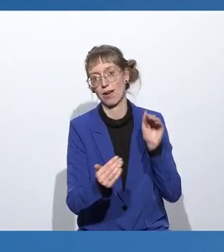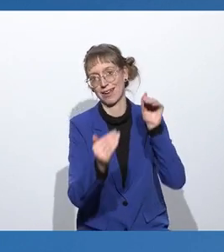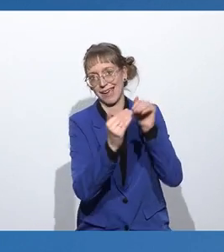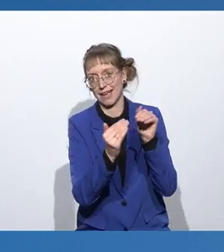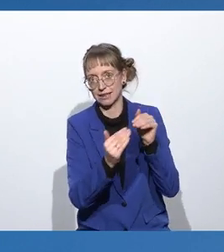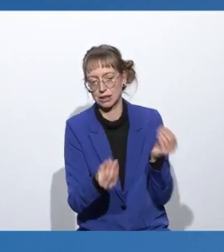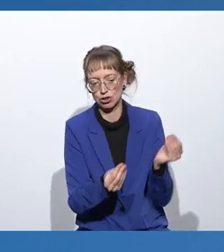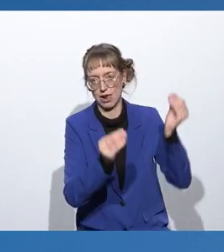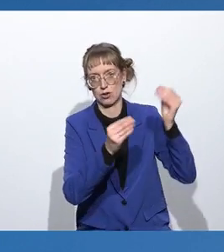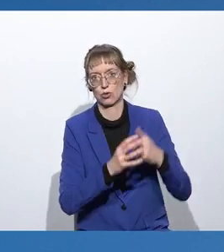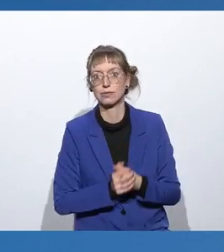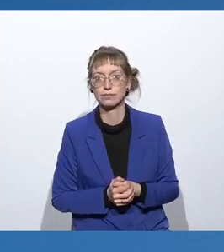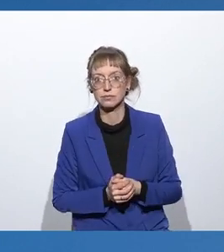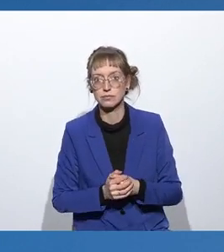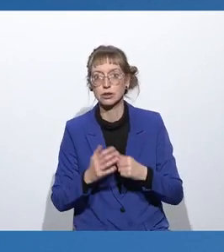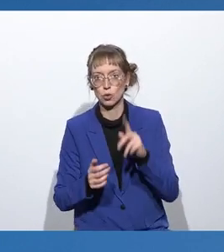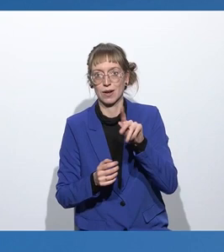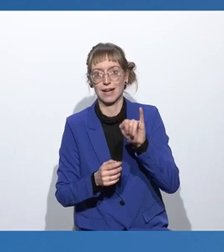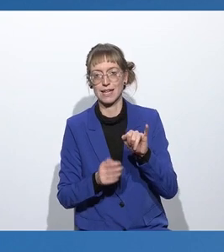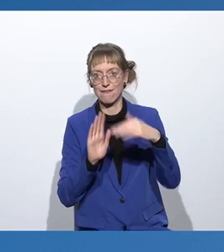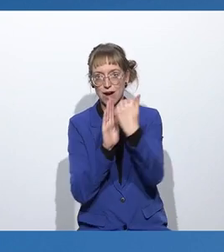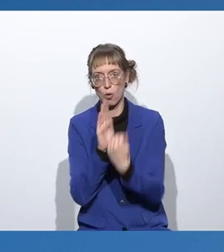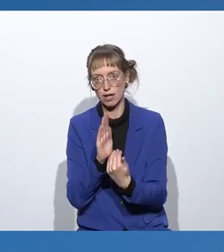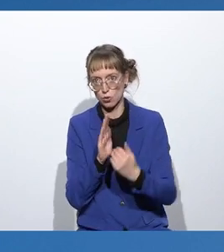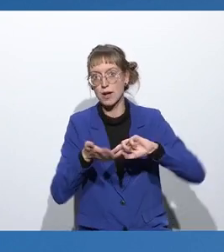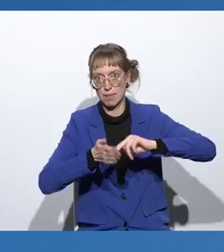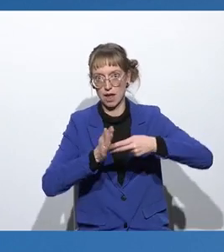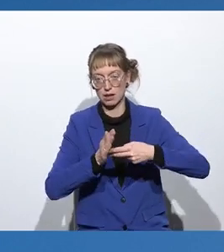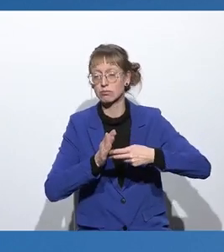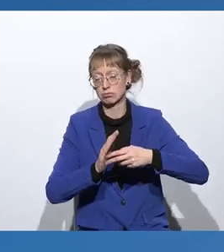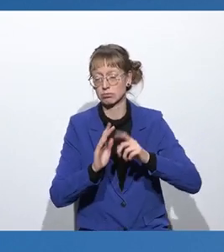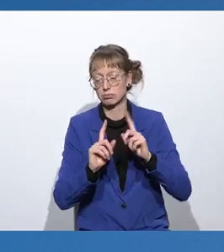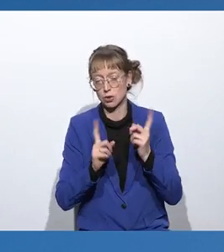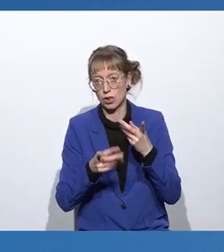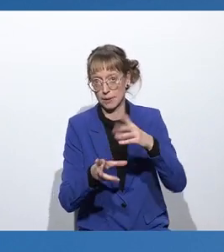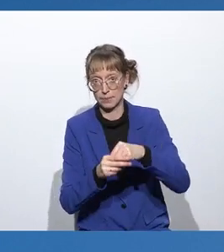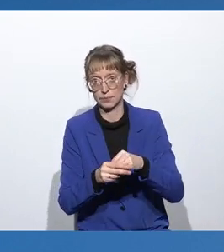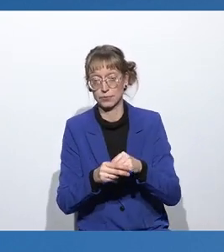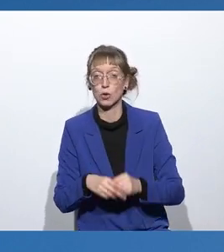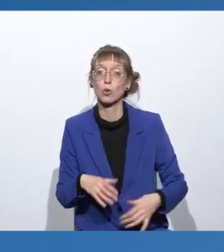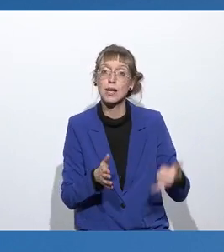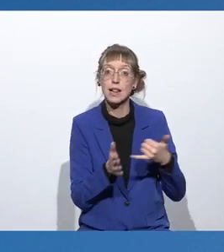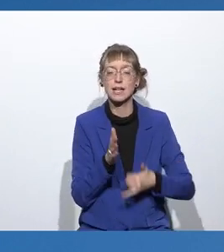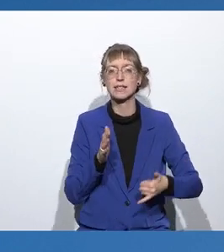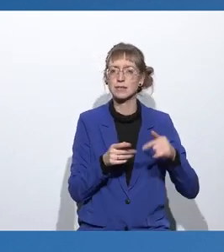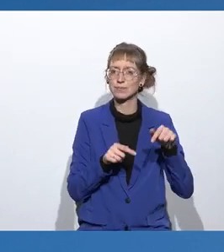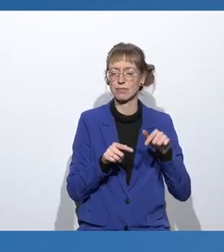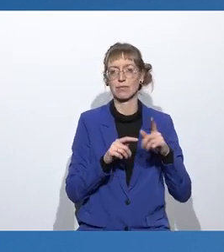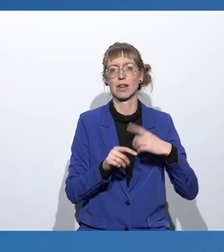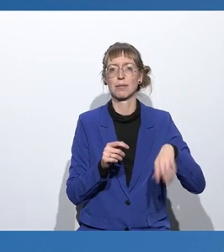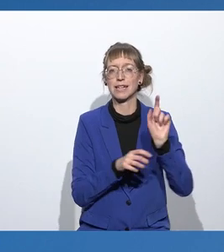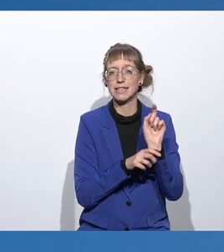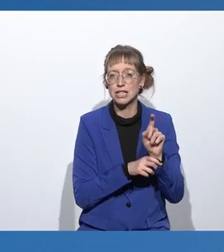geht es bei der geplanten KI-Verordnung. Und zu guter Letzt nimmt der jüngst beschlossene Digital